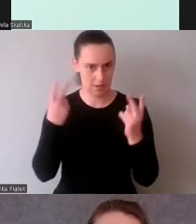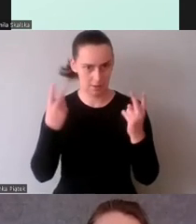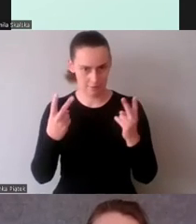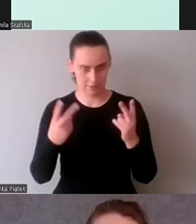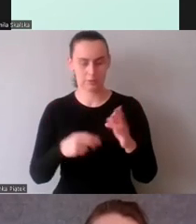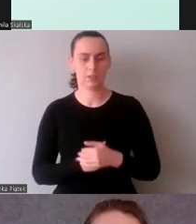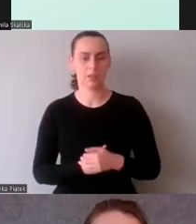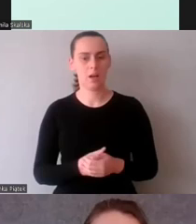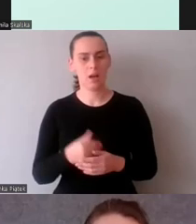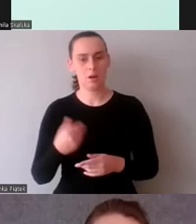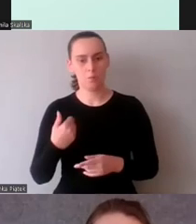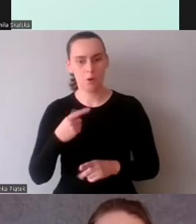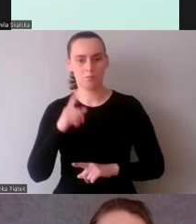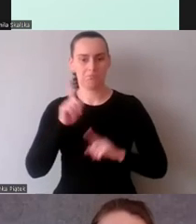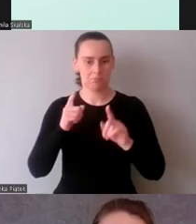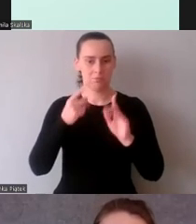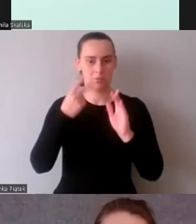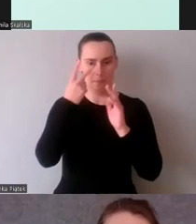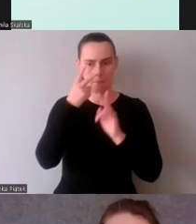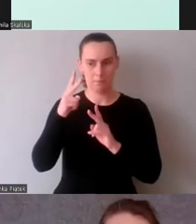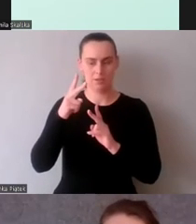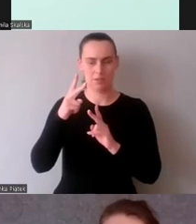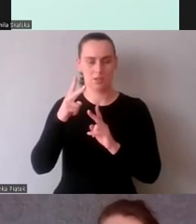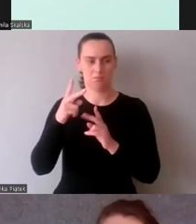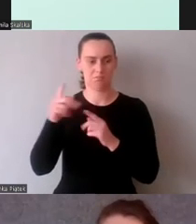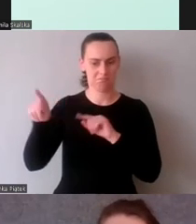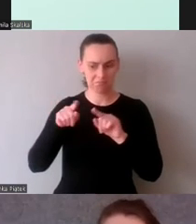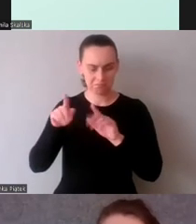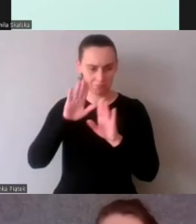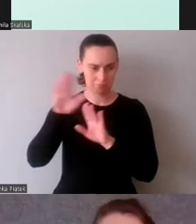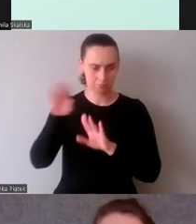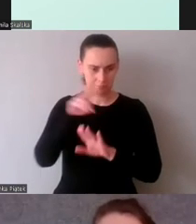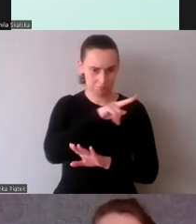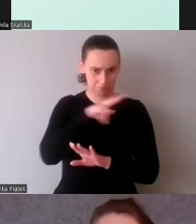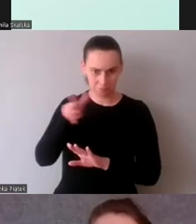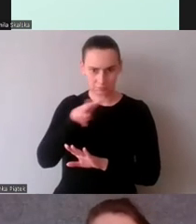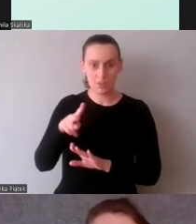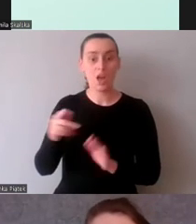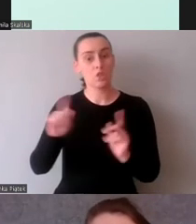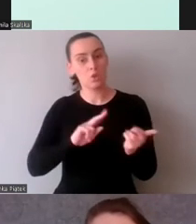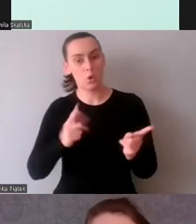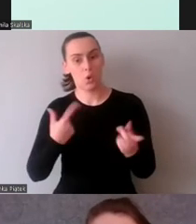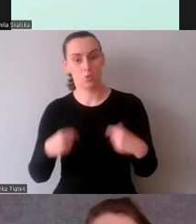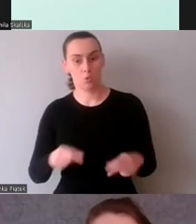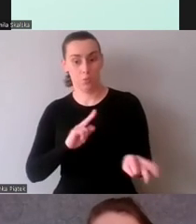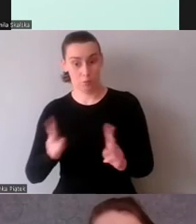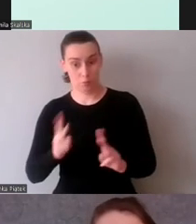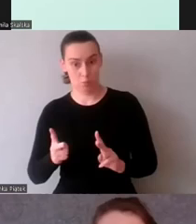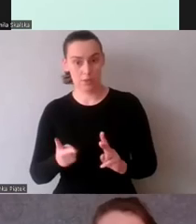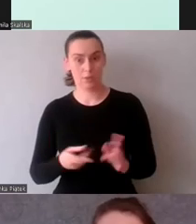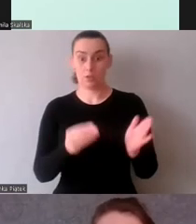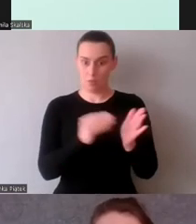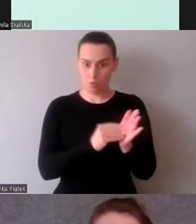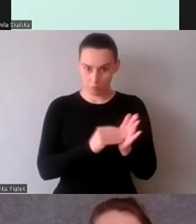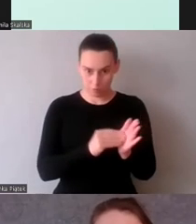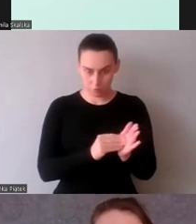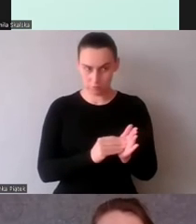to, że tłumacze doświadczeni nie musieli patrzeć się na